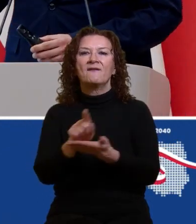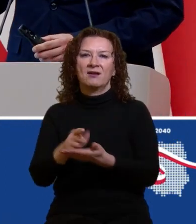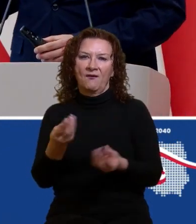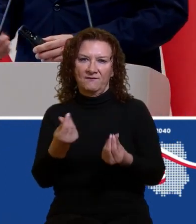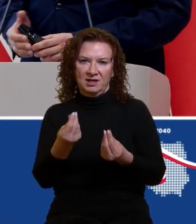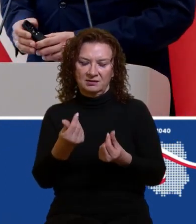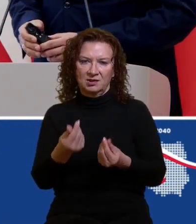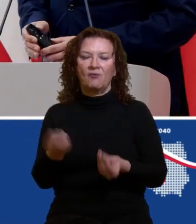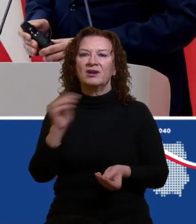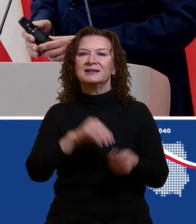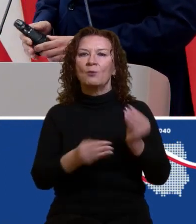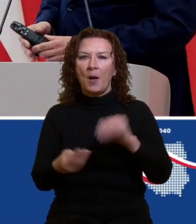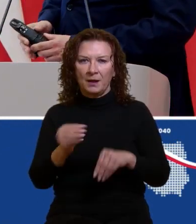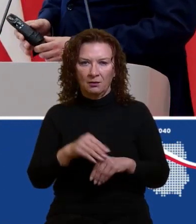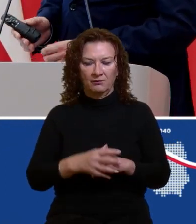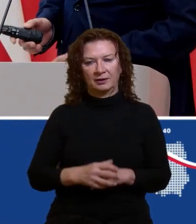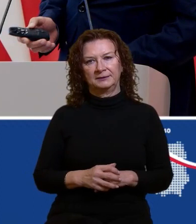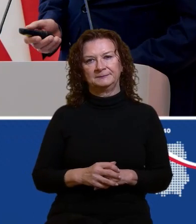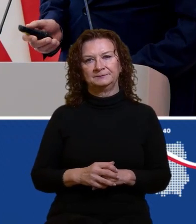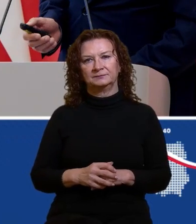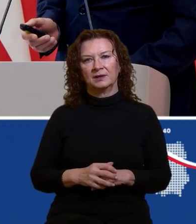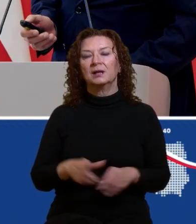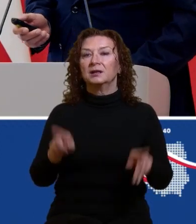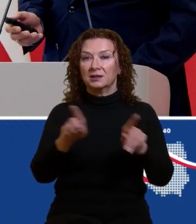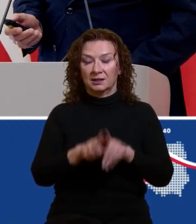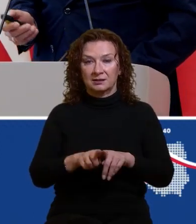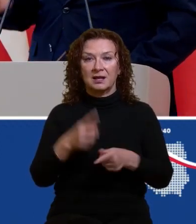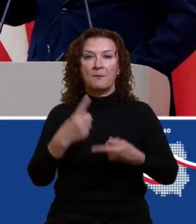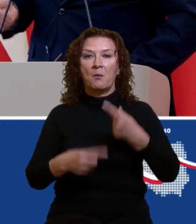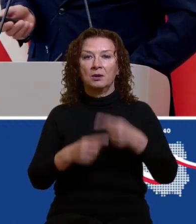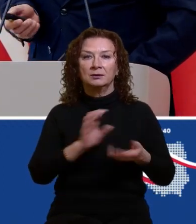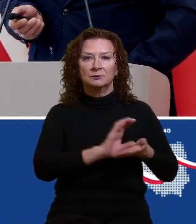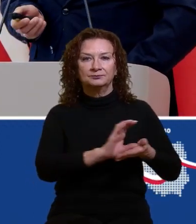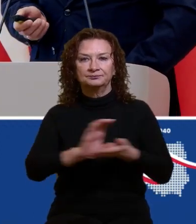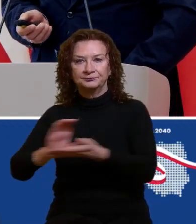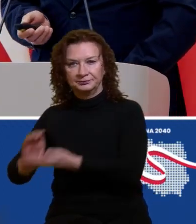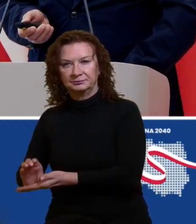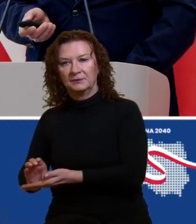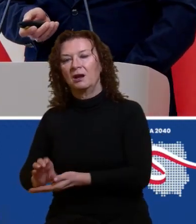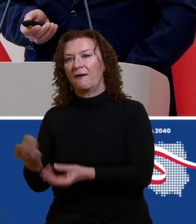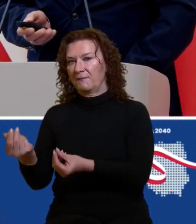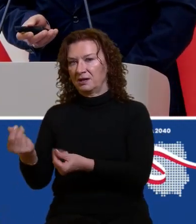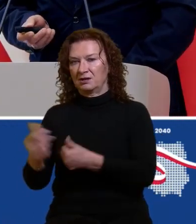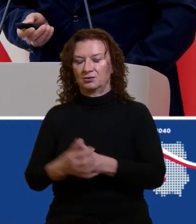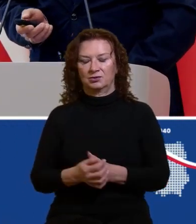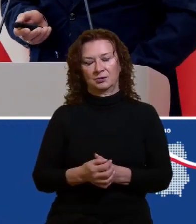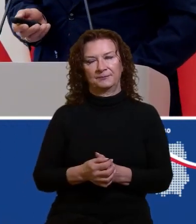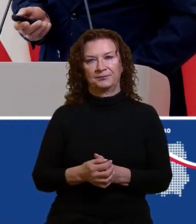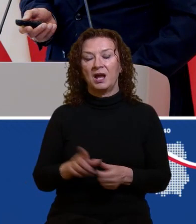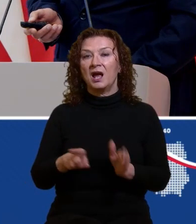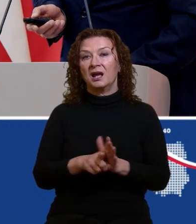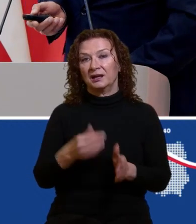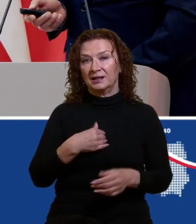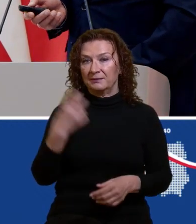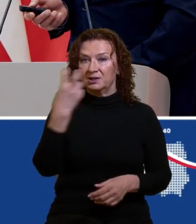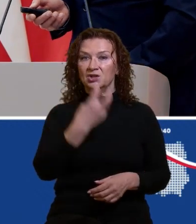składkowej i polityki transferów pieniężnych. I tutaj pokażę państwu, wydaje mi się ciekawe, przynajmniej dla mnie